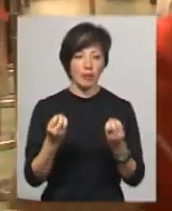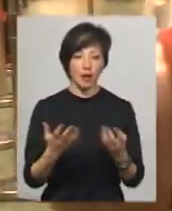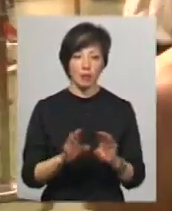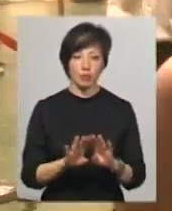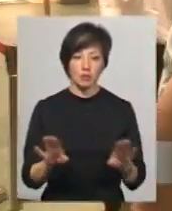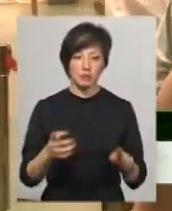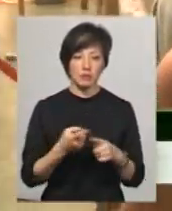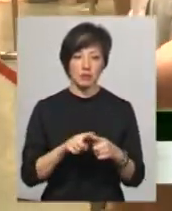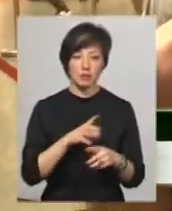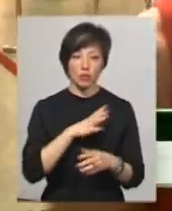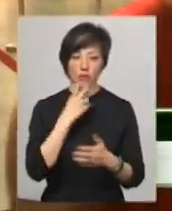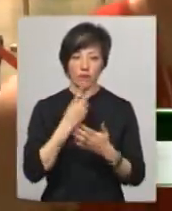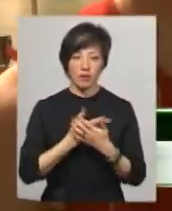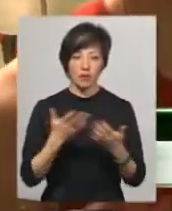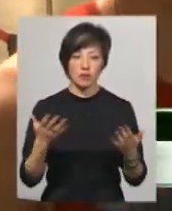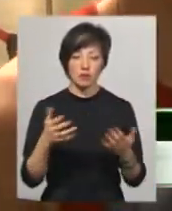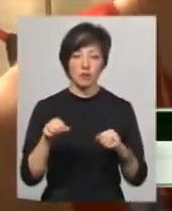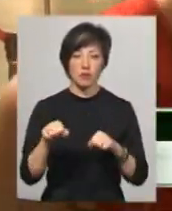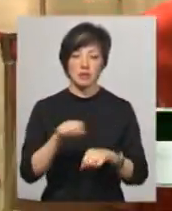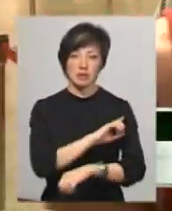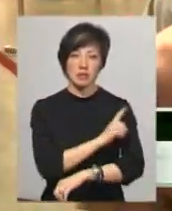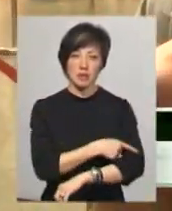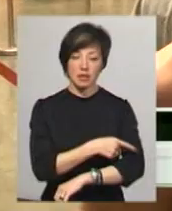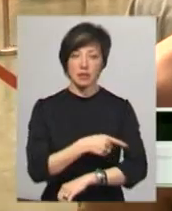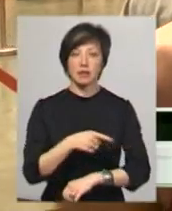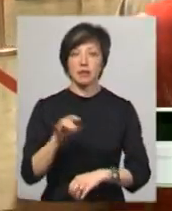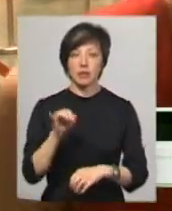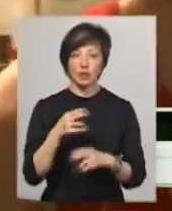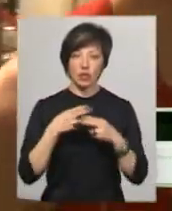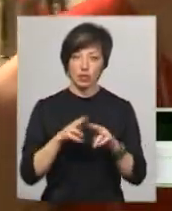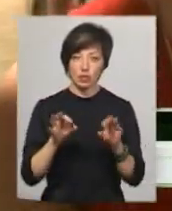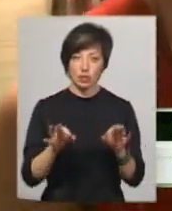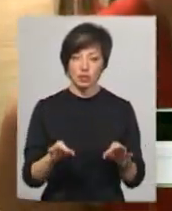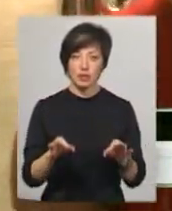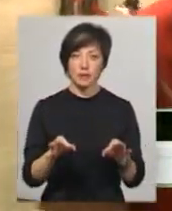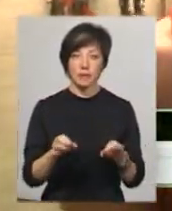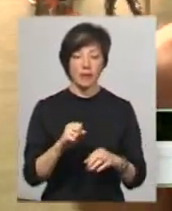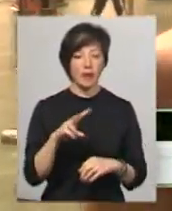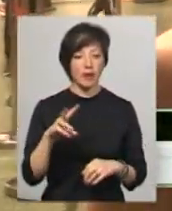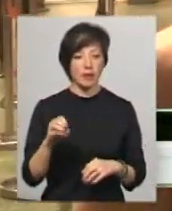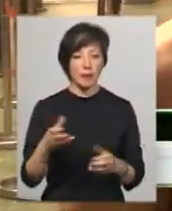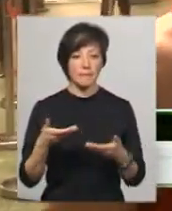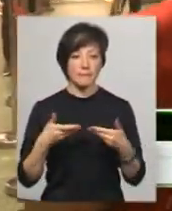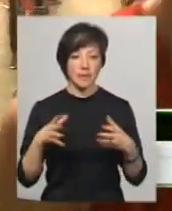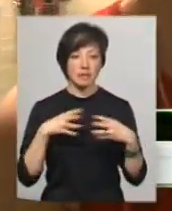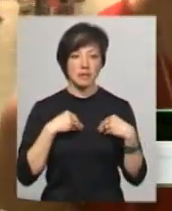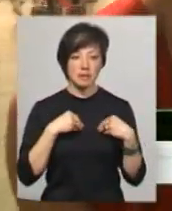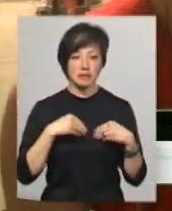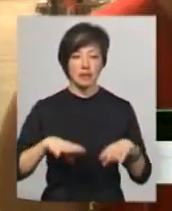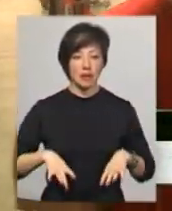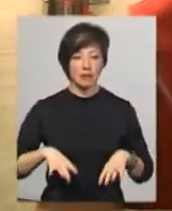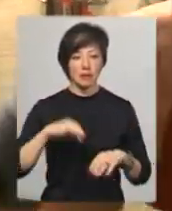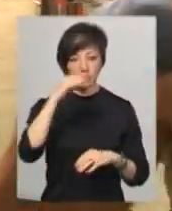і це було видно. Боєць дуже сильний фізично, дуже технічний. Але ми з тренером та батьком